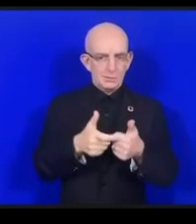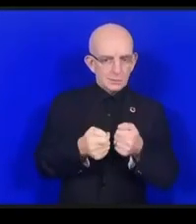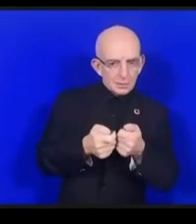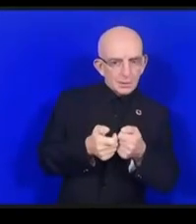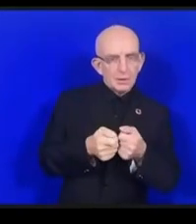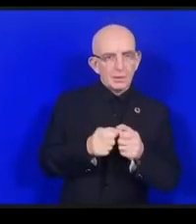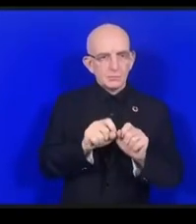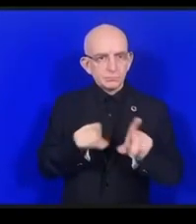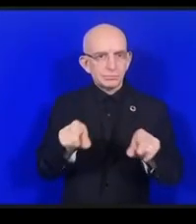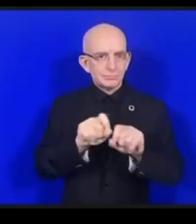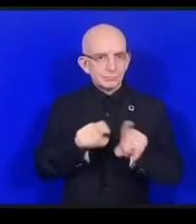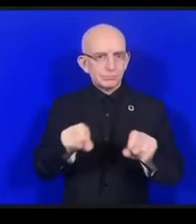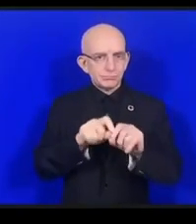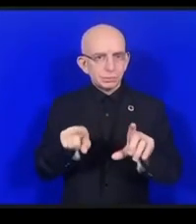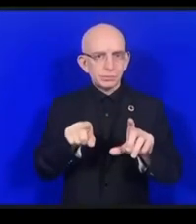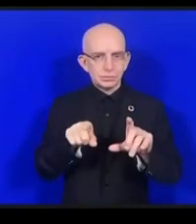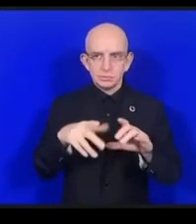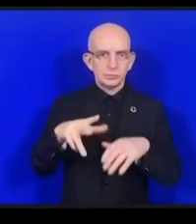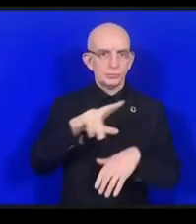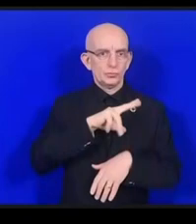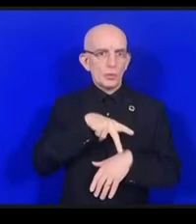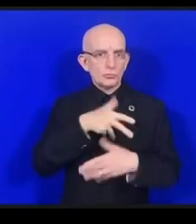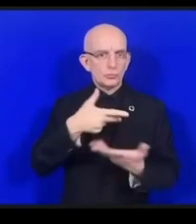仕事をしているわけですけれども